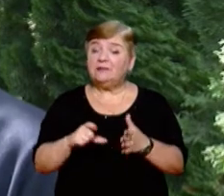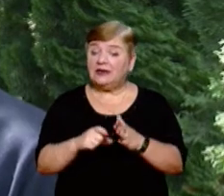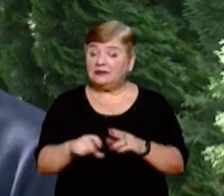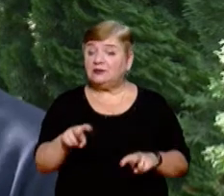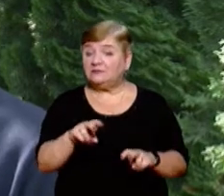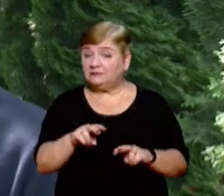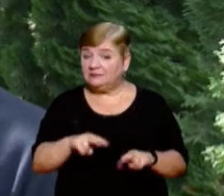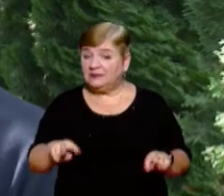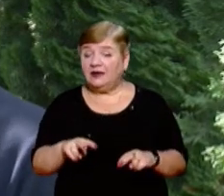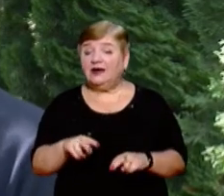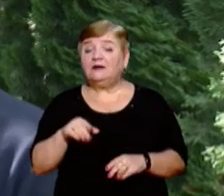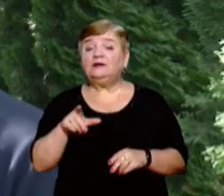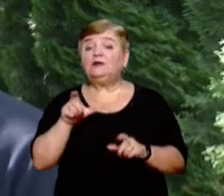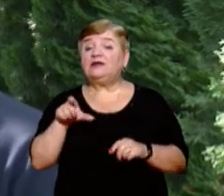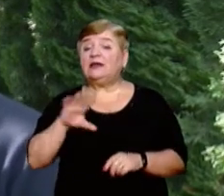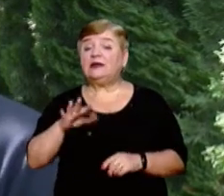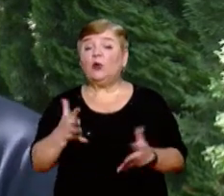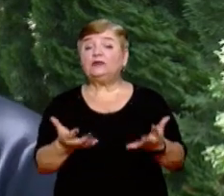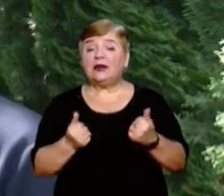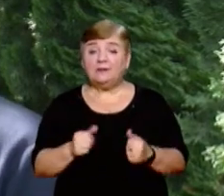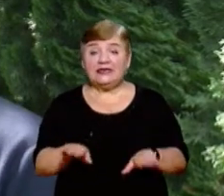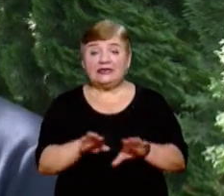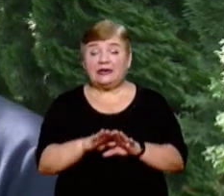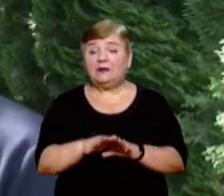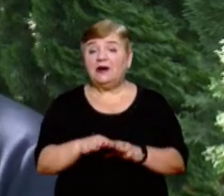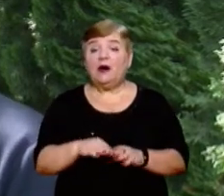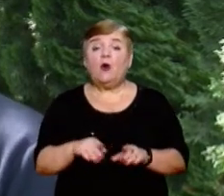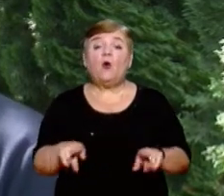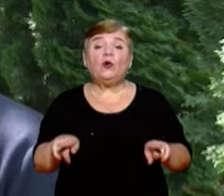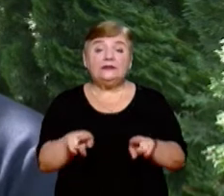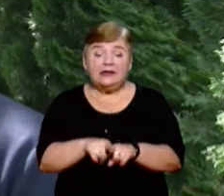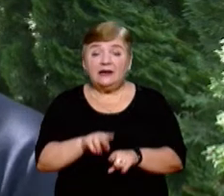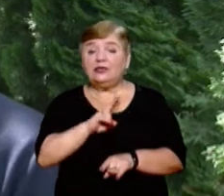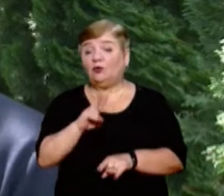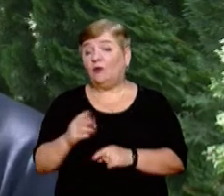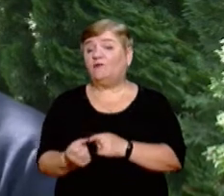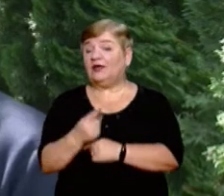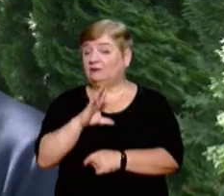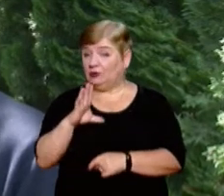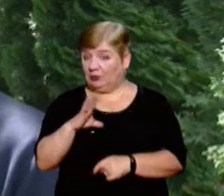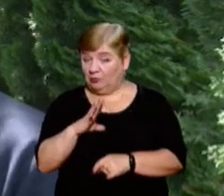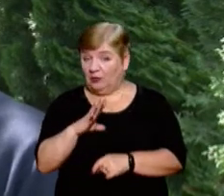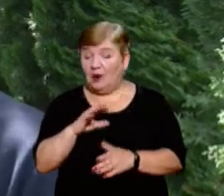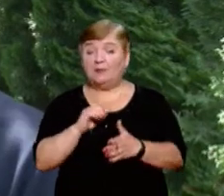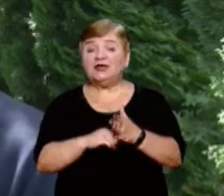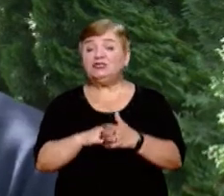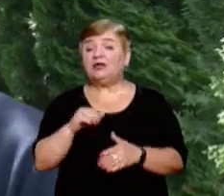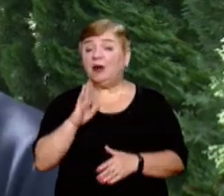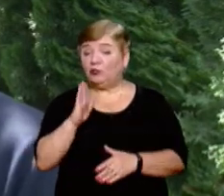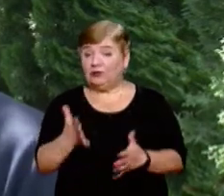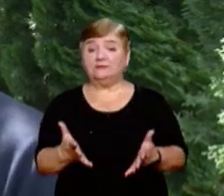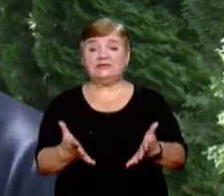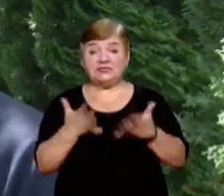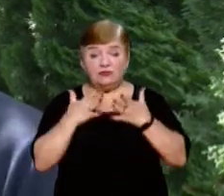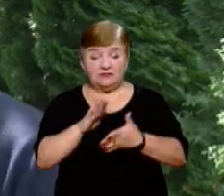через щільне задимлення людина не отримала отруєння чадним газом. Однак, нікого виявлено не було. Що стало причиною пожежі, буде встановлено згодом